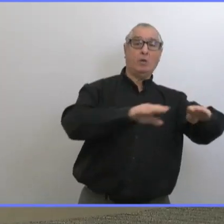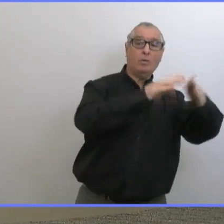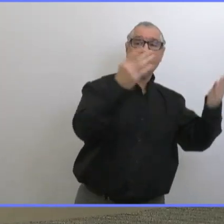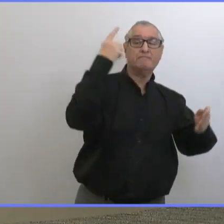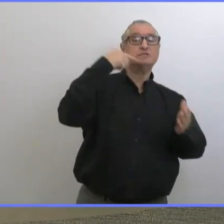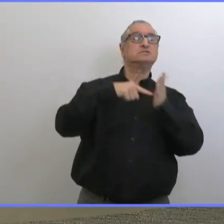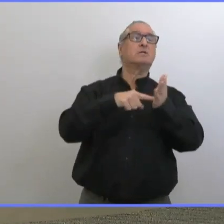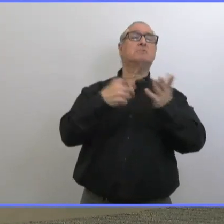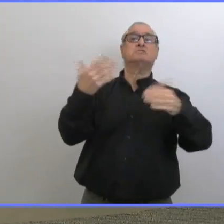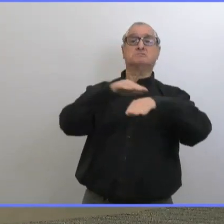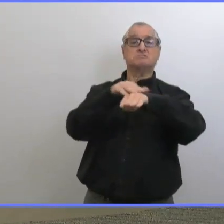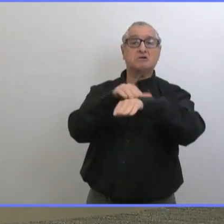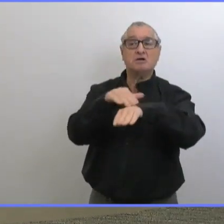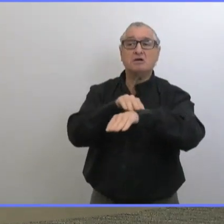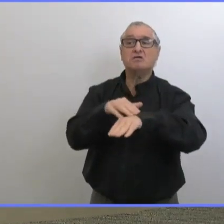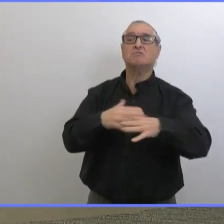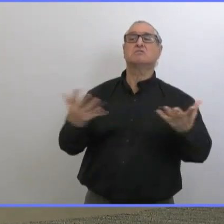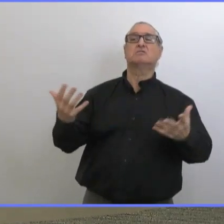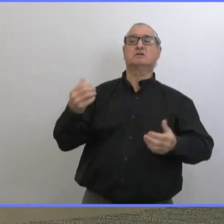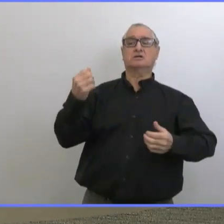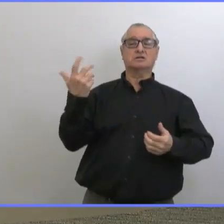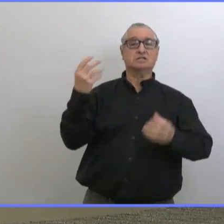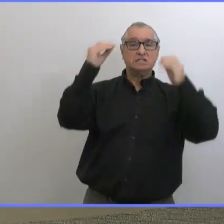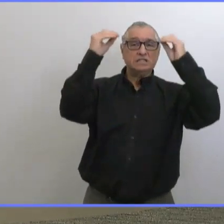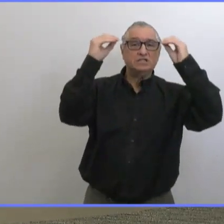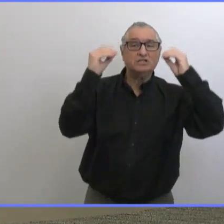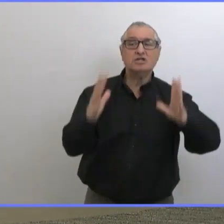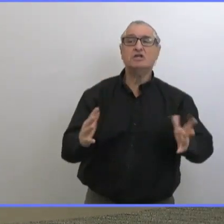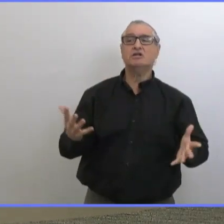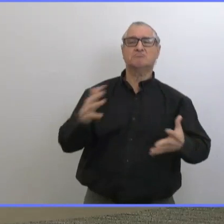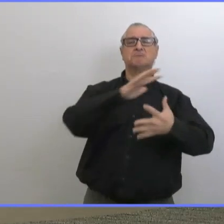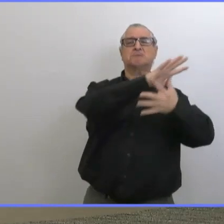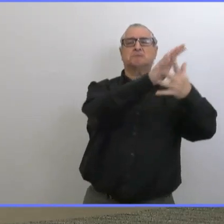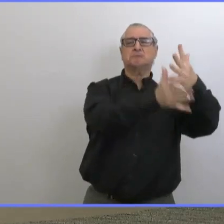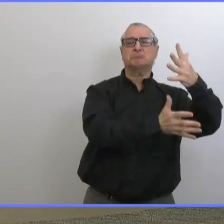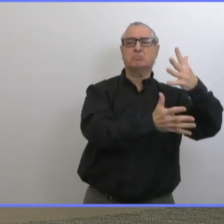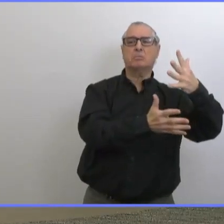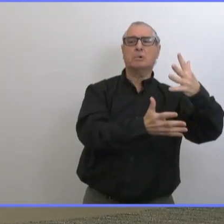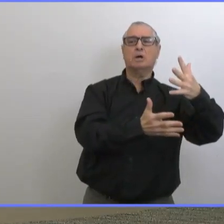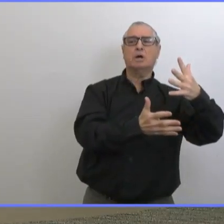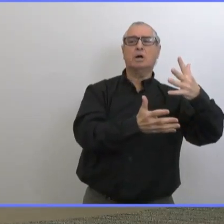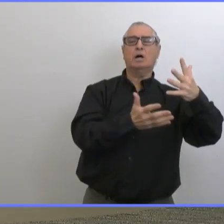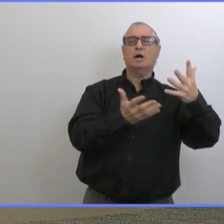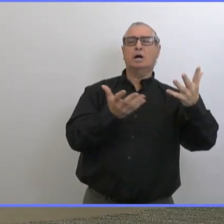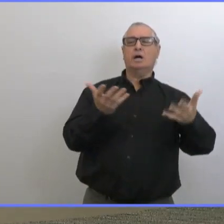ouvert dans les enseignants, les camionneurs. Pourquoi ne pas utiliser cette liste